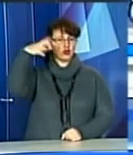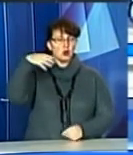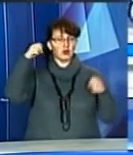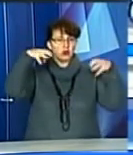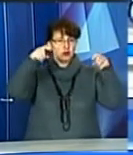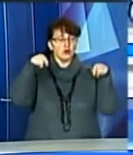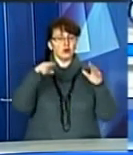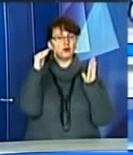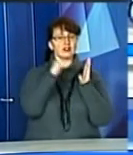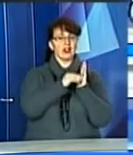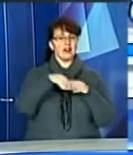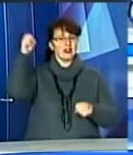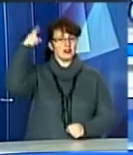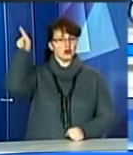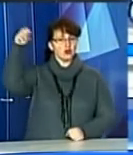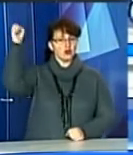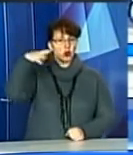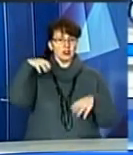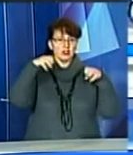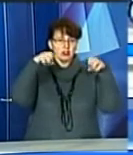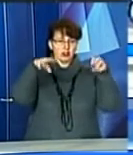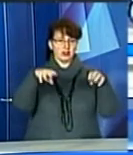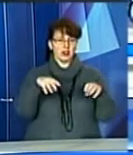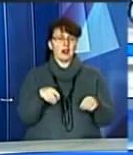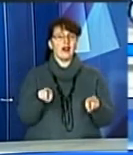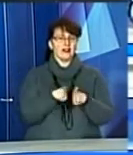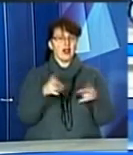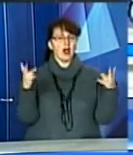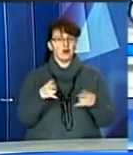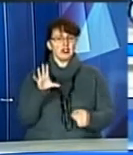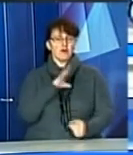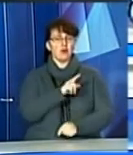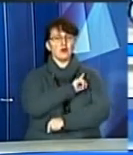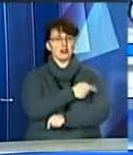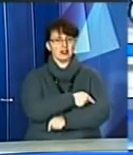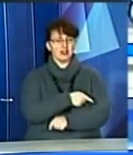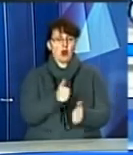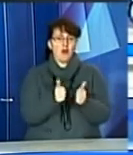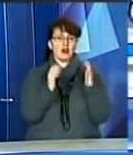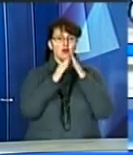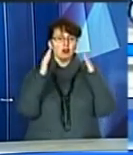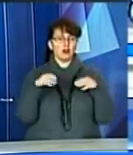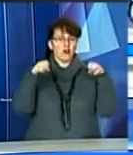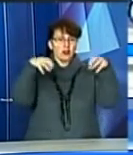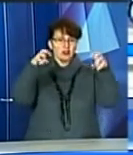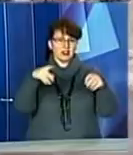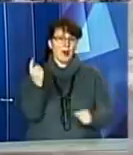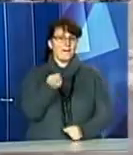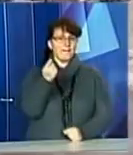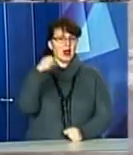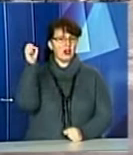ліхтарі. Потреба в альтернативному освітленні була чимала, адже прибудинкові ліхтарі не давали достатньо освітлення.